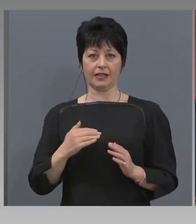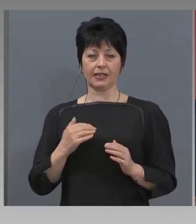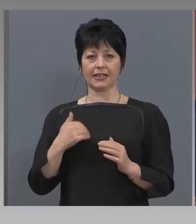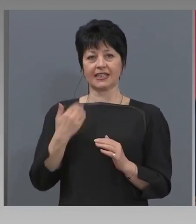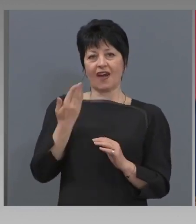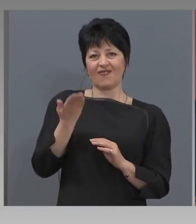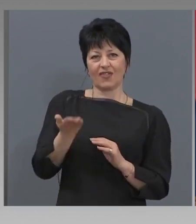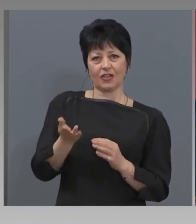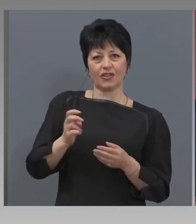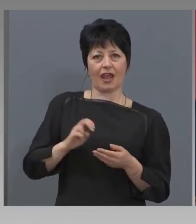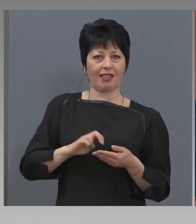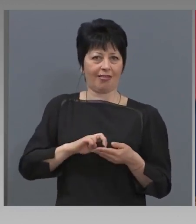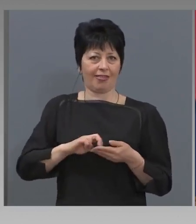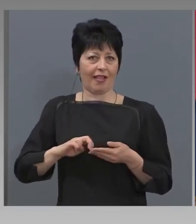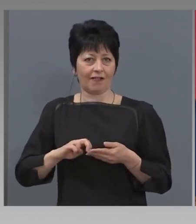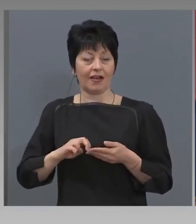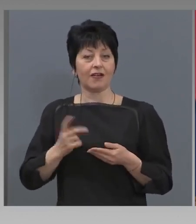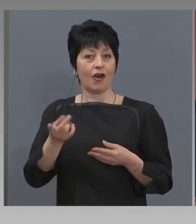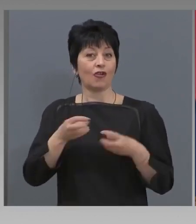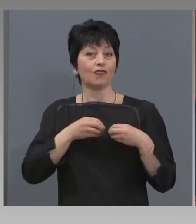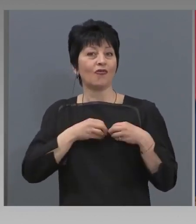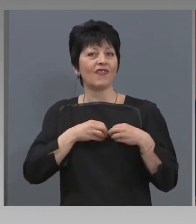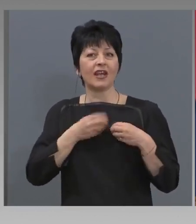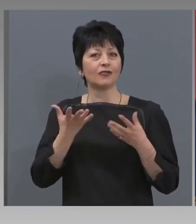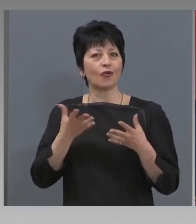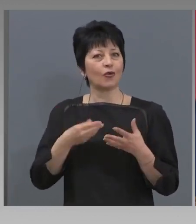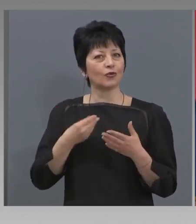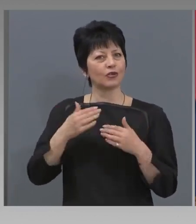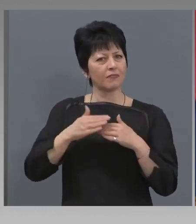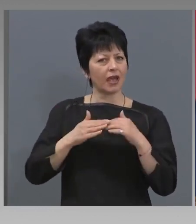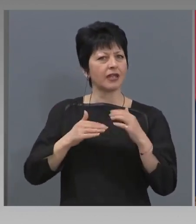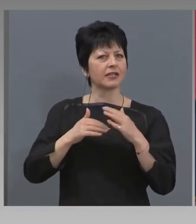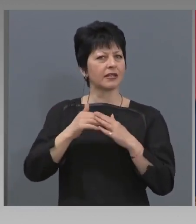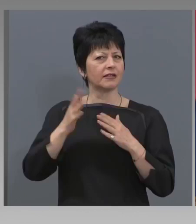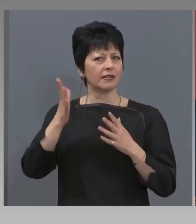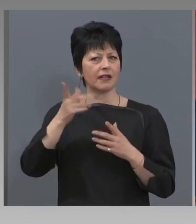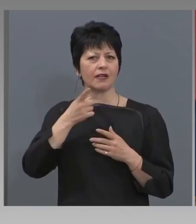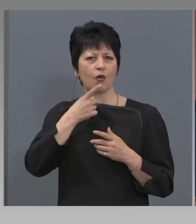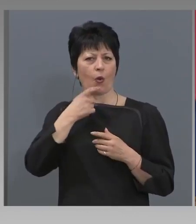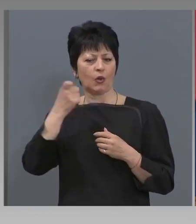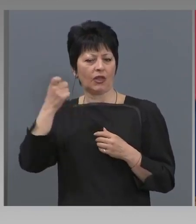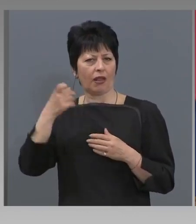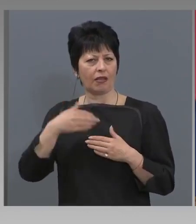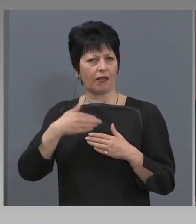доверието, което сме си изградили много години наред, се надявам да ни помогне и сега.